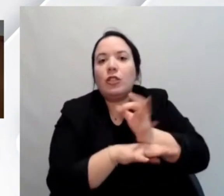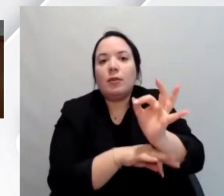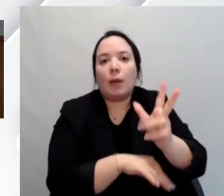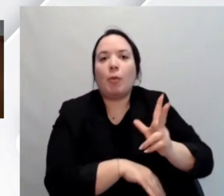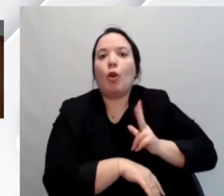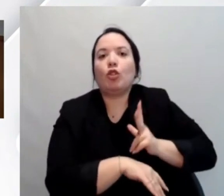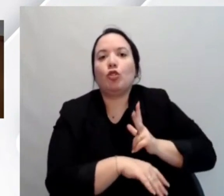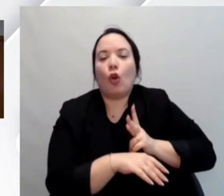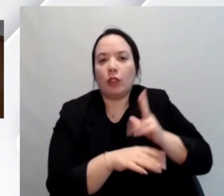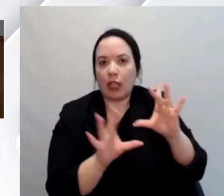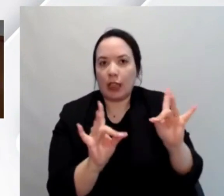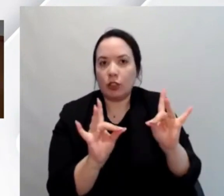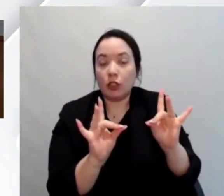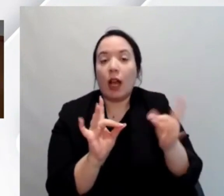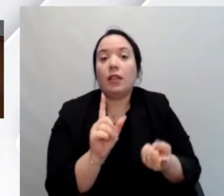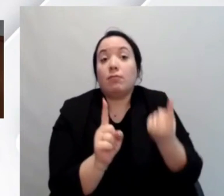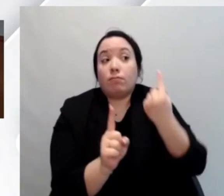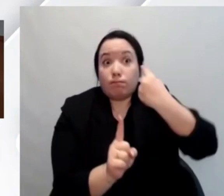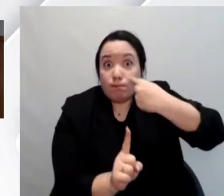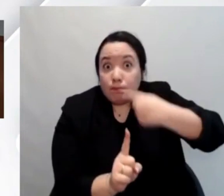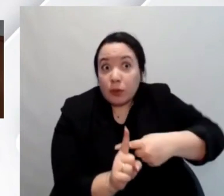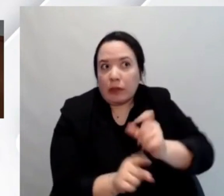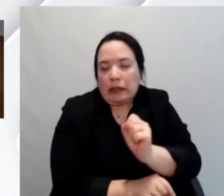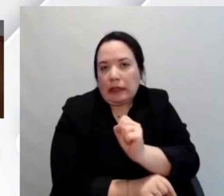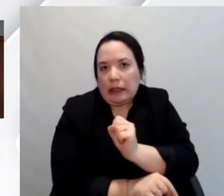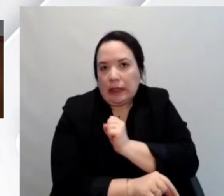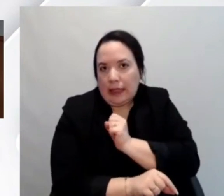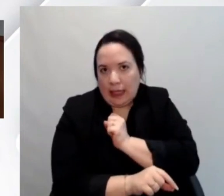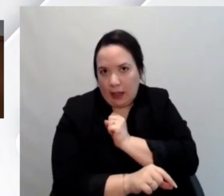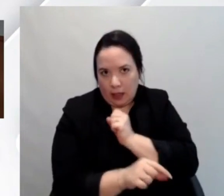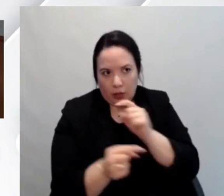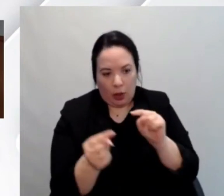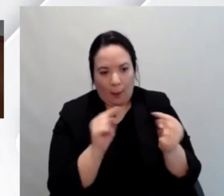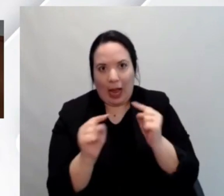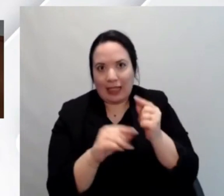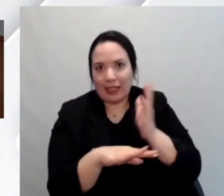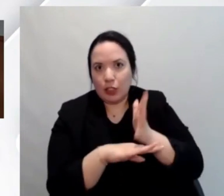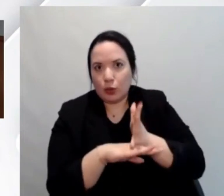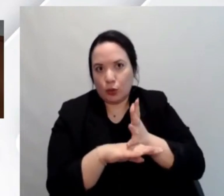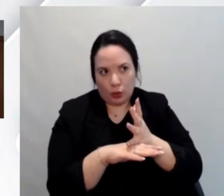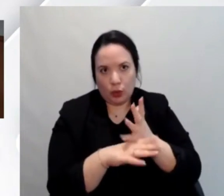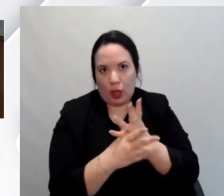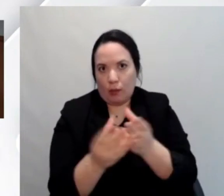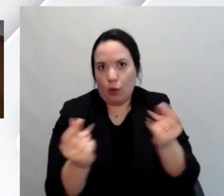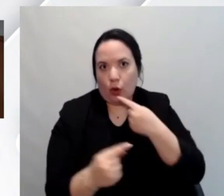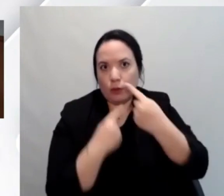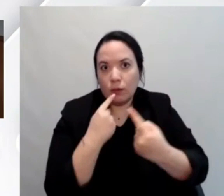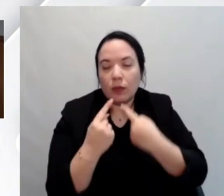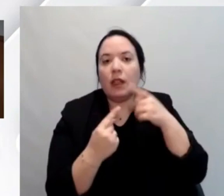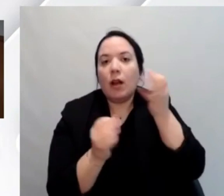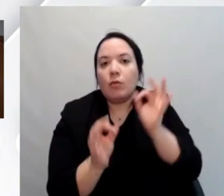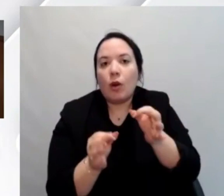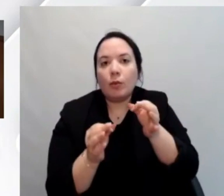digitali e soprattutto, e questo credo che sarà un tema che ritorrerà in molti dei nostri interventi, le competenze di chi quei corsi li